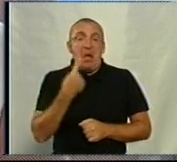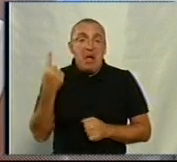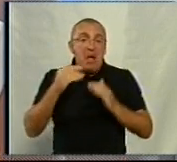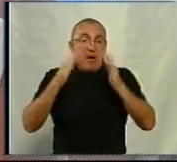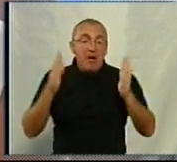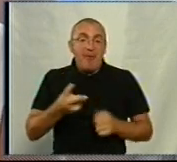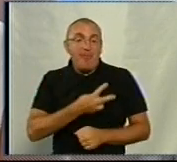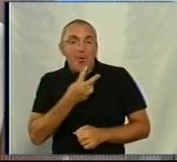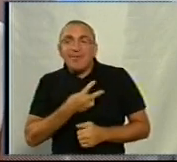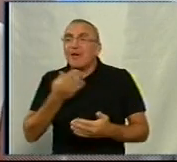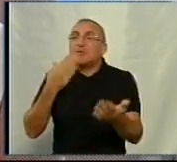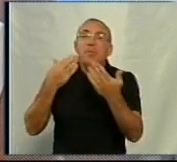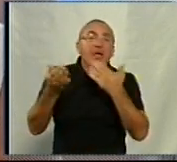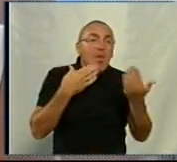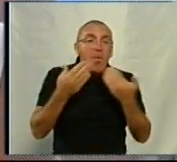мотивація спілкування.